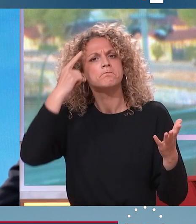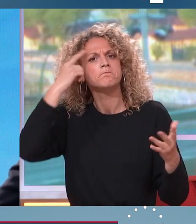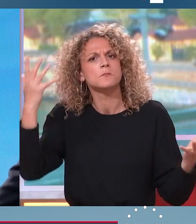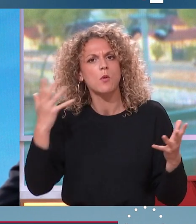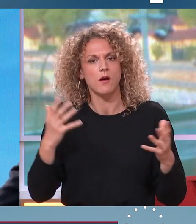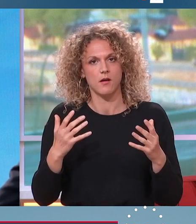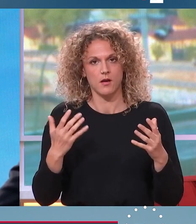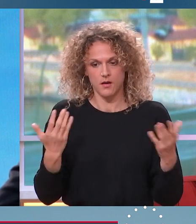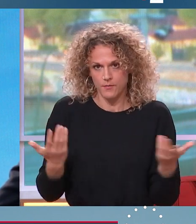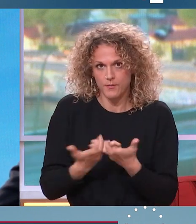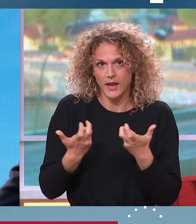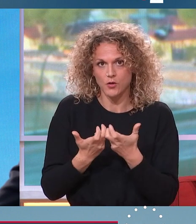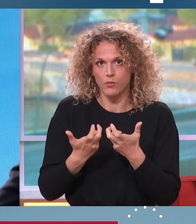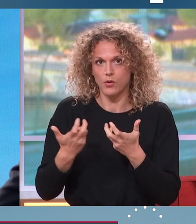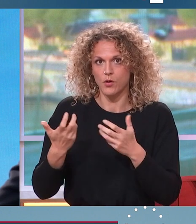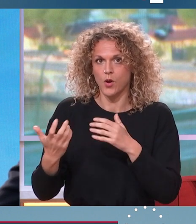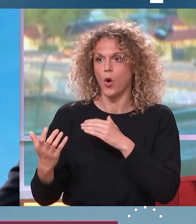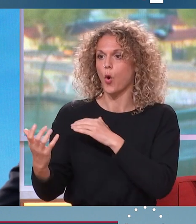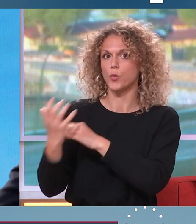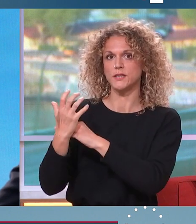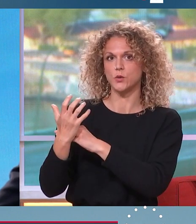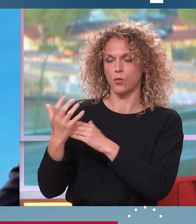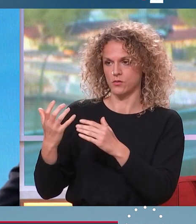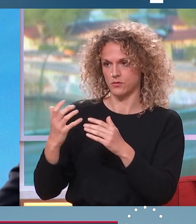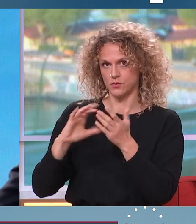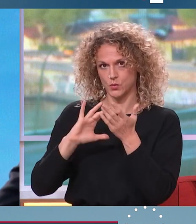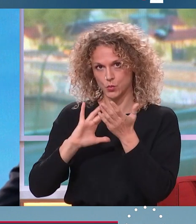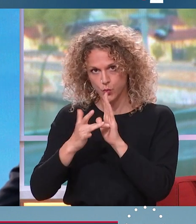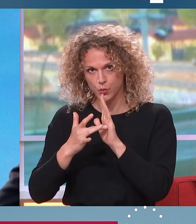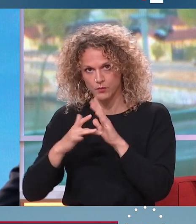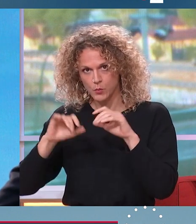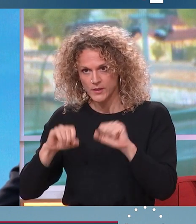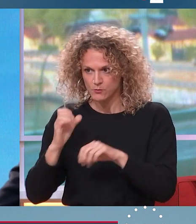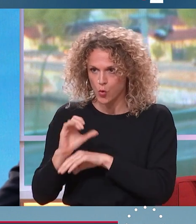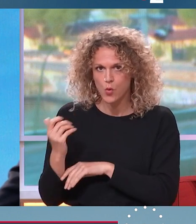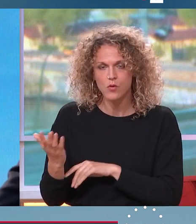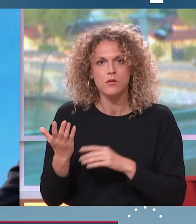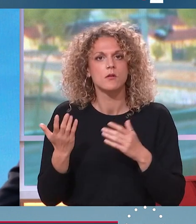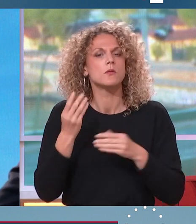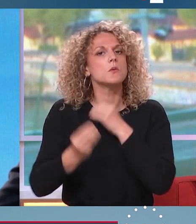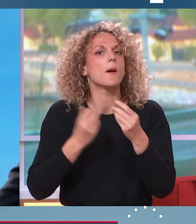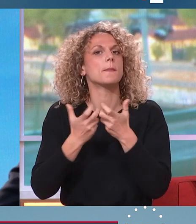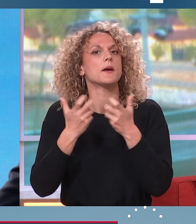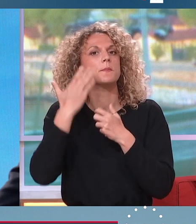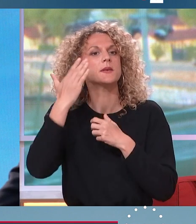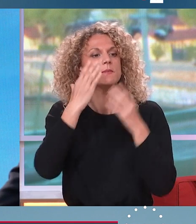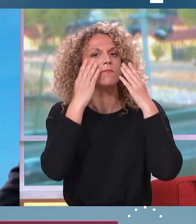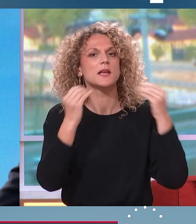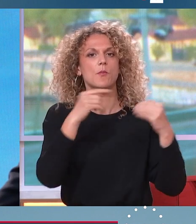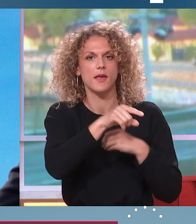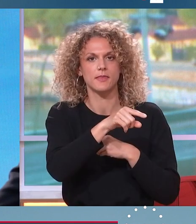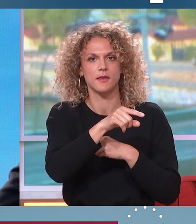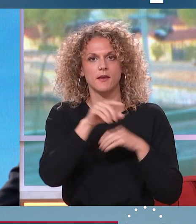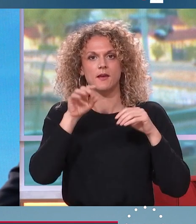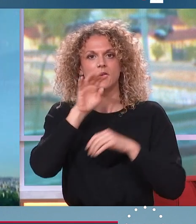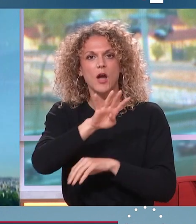'opposition, tout est possible aujourd'hui, quand vous pensez qu'un journal comme L'Observateur écrit que si Marine Le Pen passe, elle fera 48 000